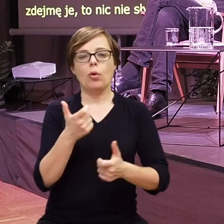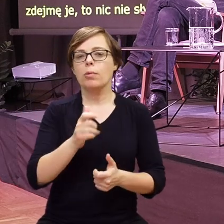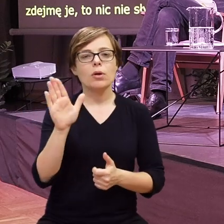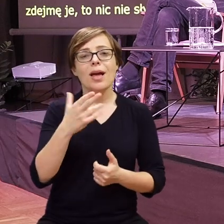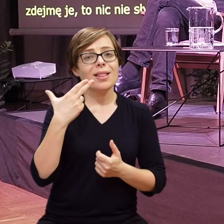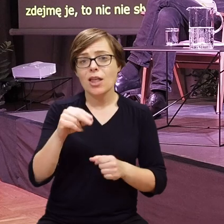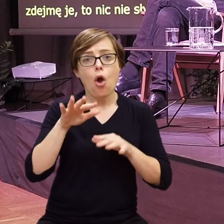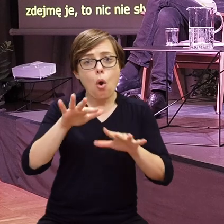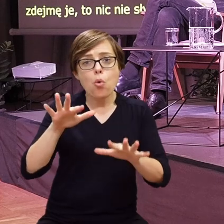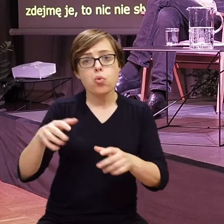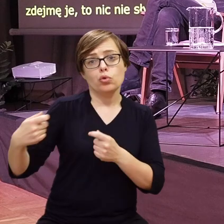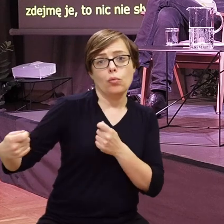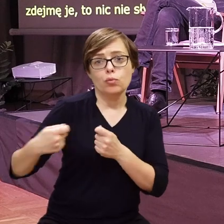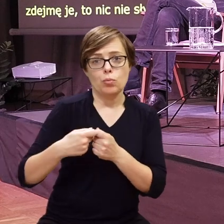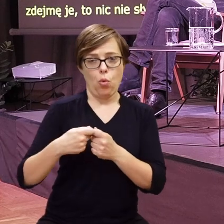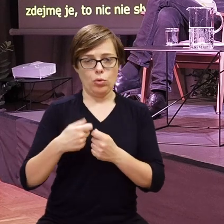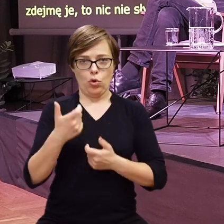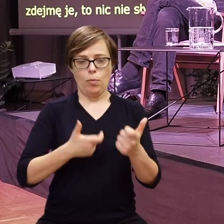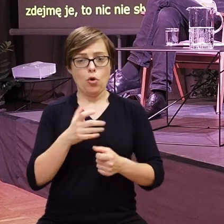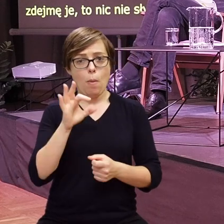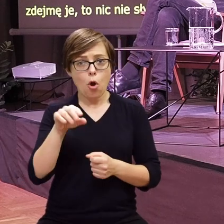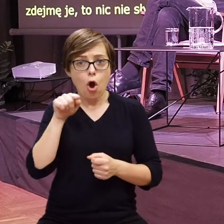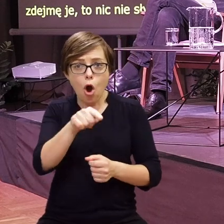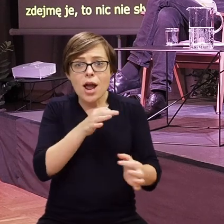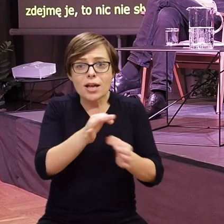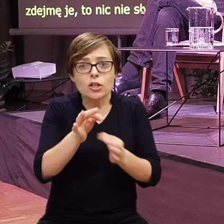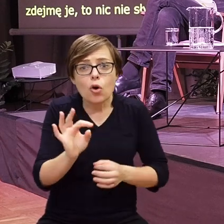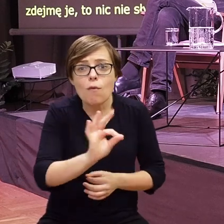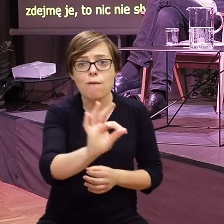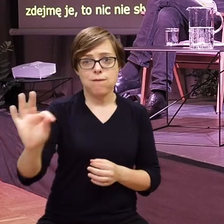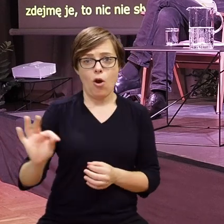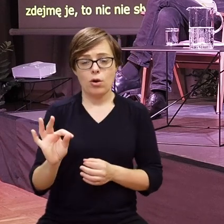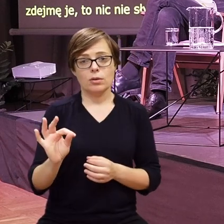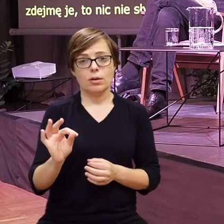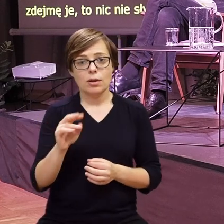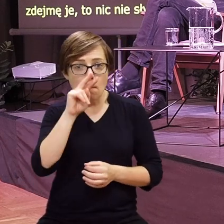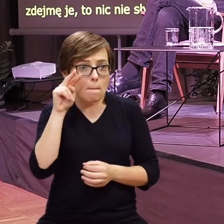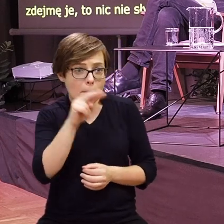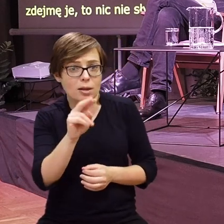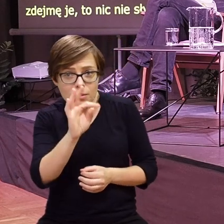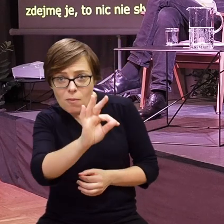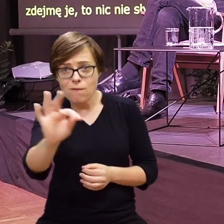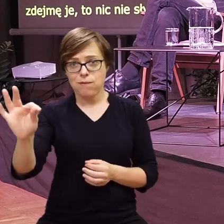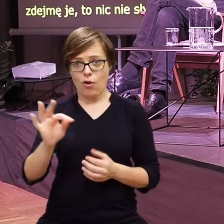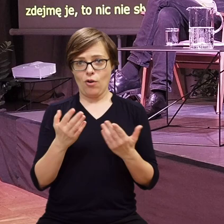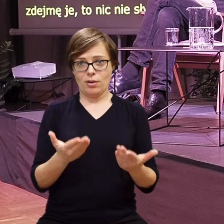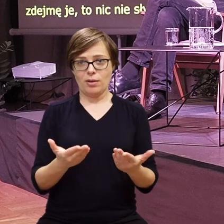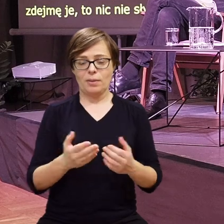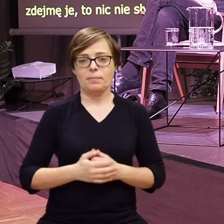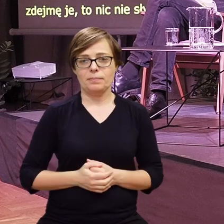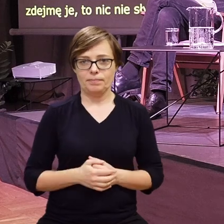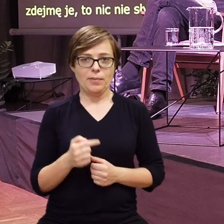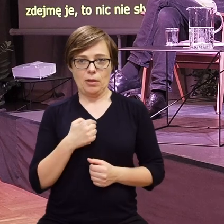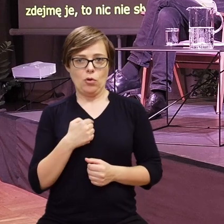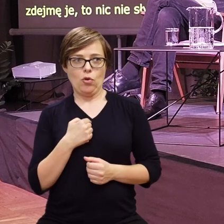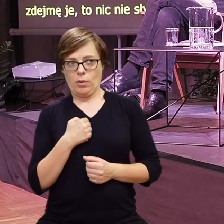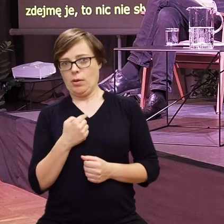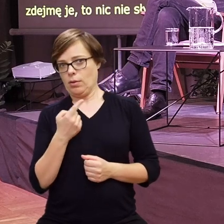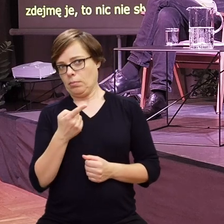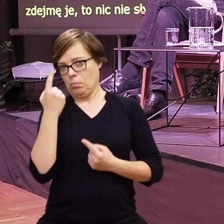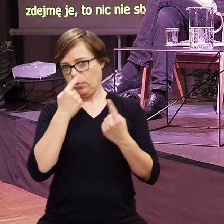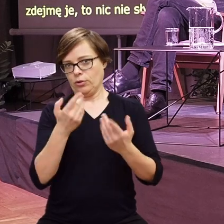właściwie bardzo dużo z tych rzeczy zrobiliśmy wspólnie, no bo to są wasze historie i wasza perspektywa. Tak na to patrzę.